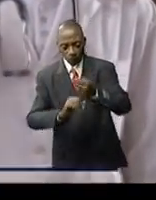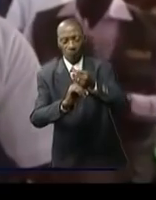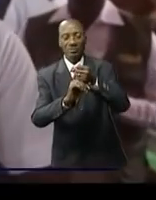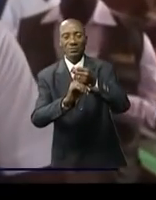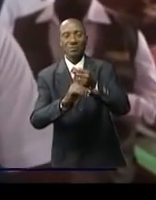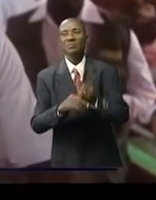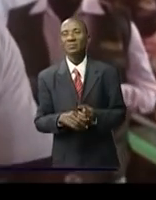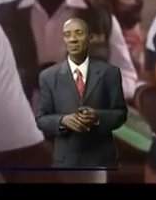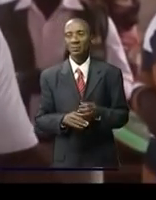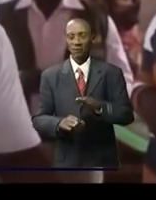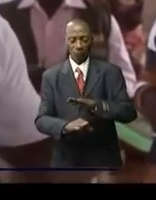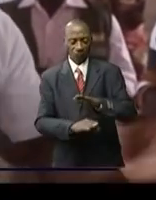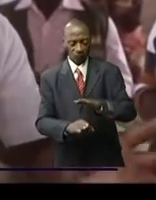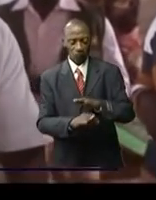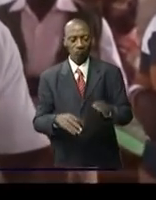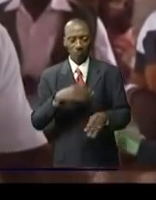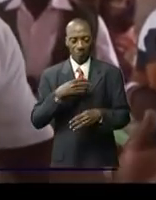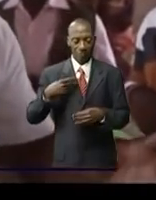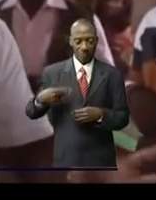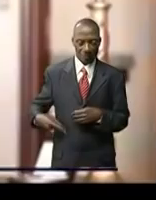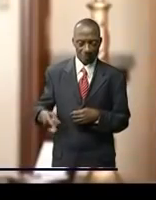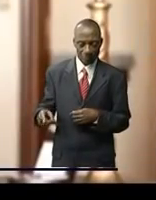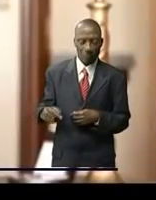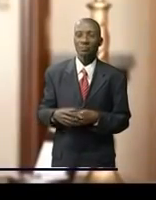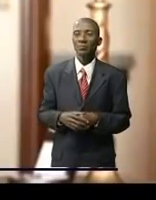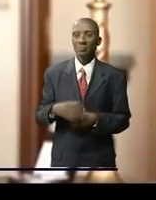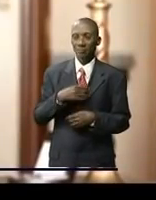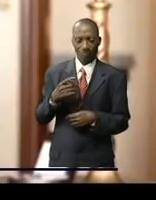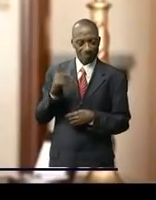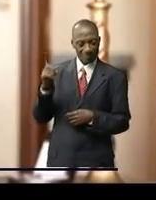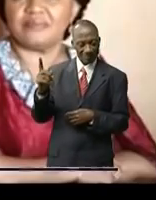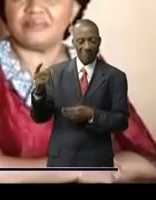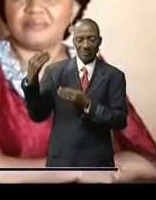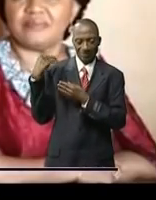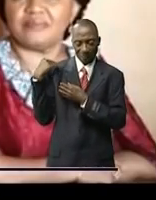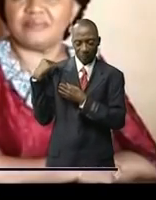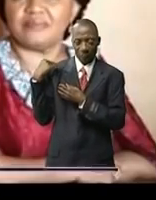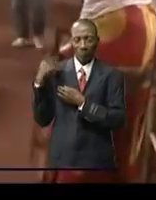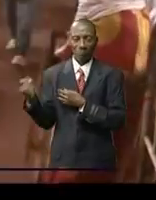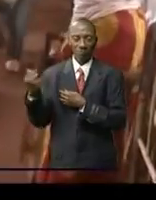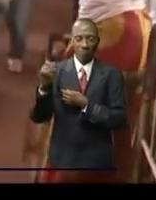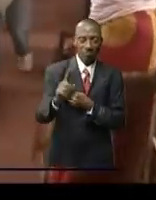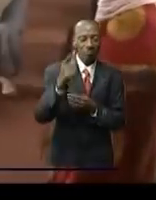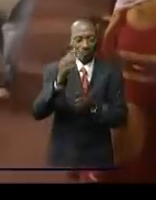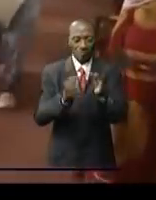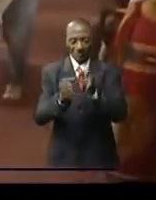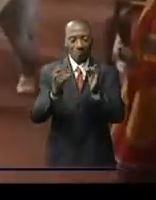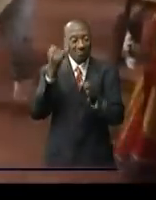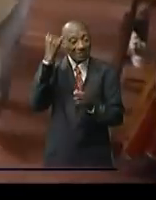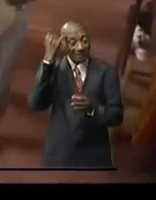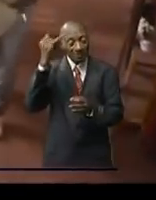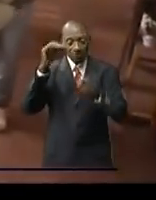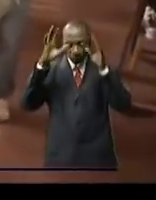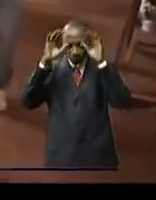fondation docteur Hervé Malongo en séjour à Issyro d'expliquer la vision de l'épouse du chef de l'état à travers ses actions